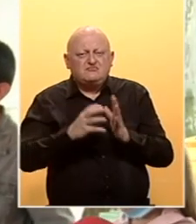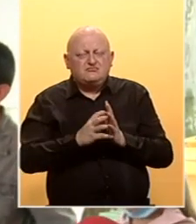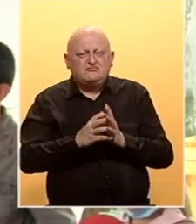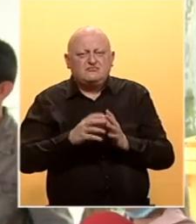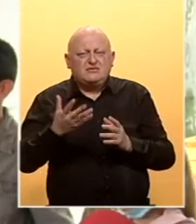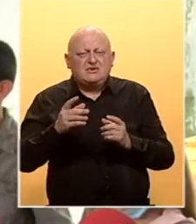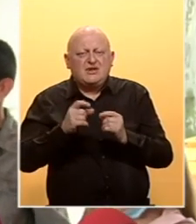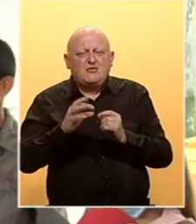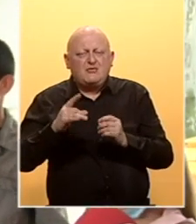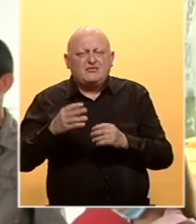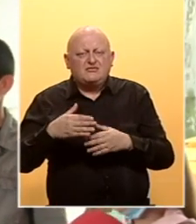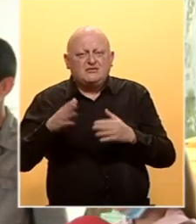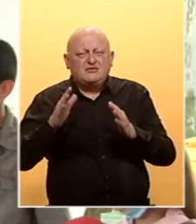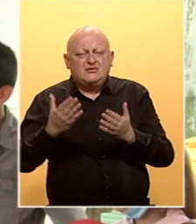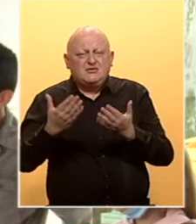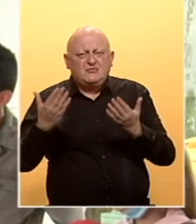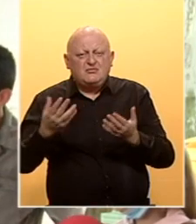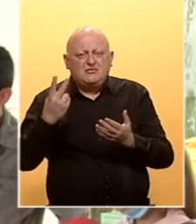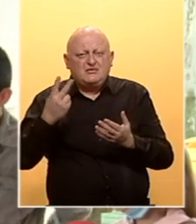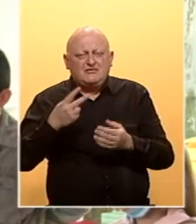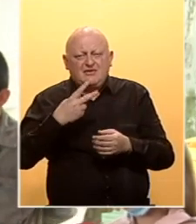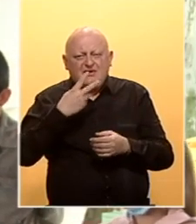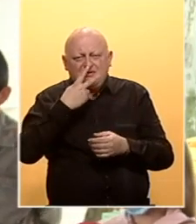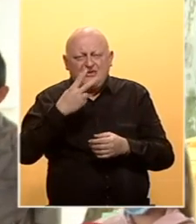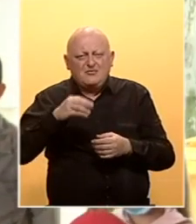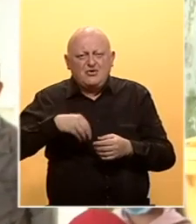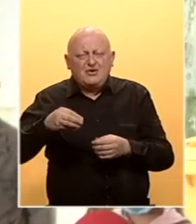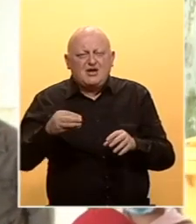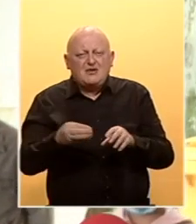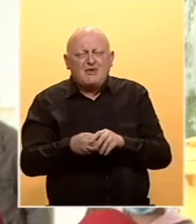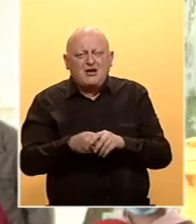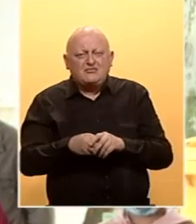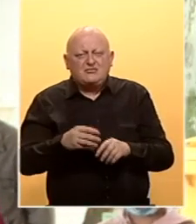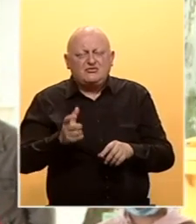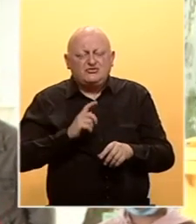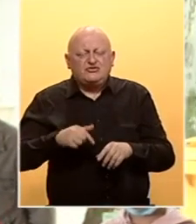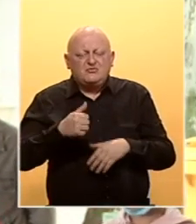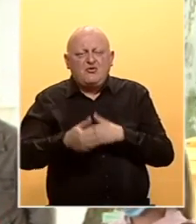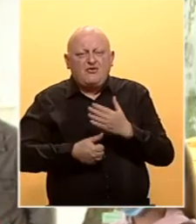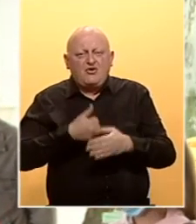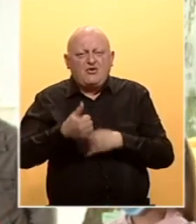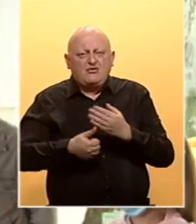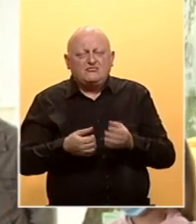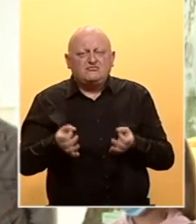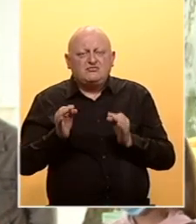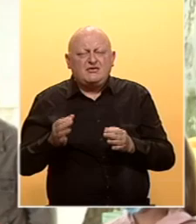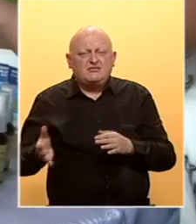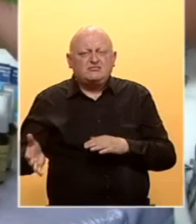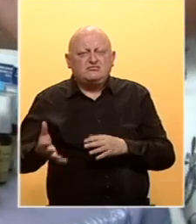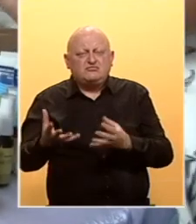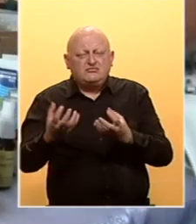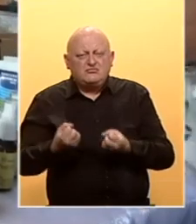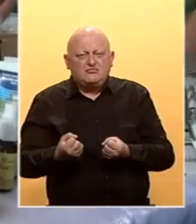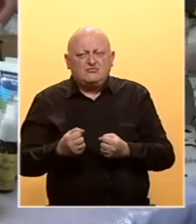Berkovićima posađeno preko 2 milijona paprika i očekujemo ove godine izvanredan prinos.